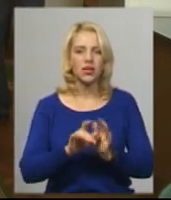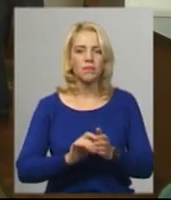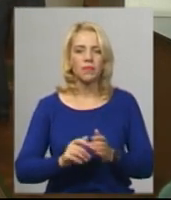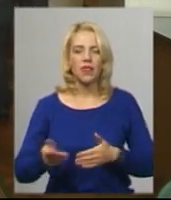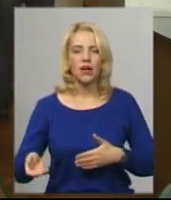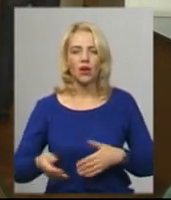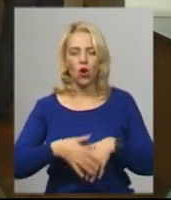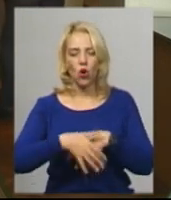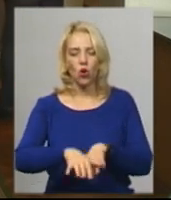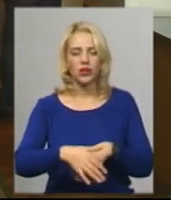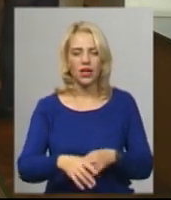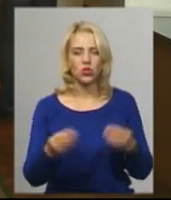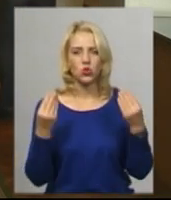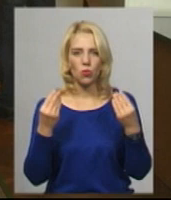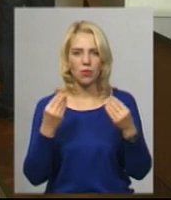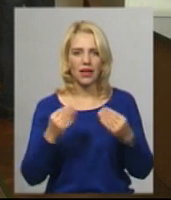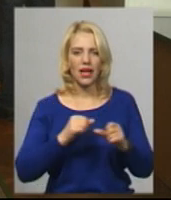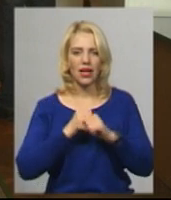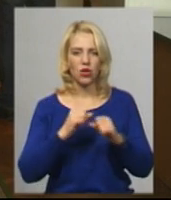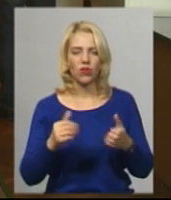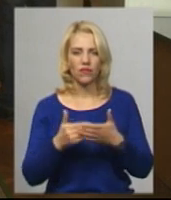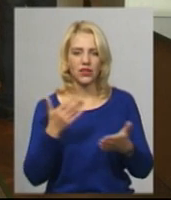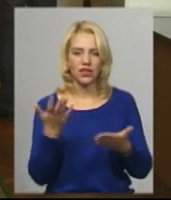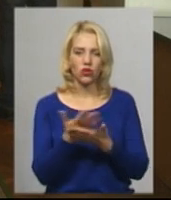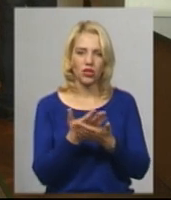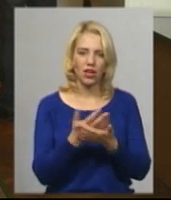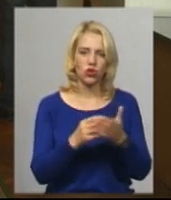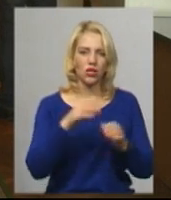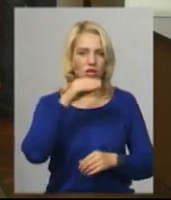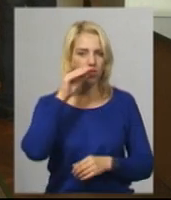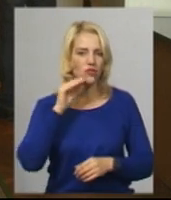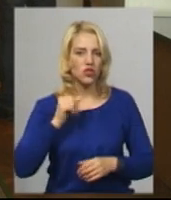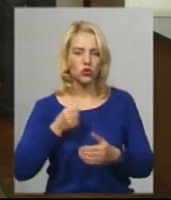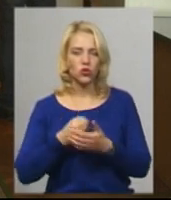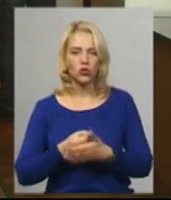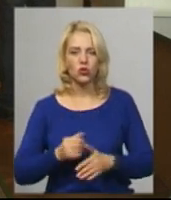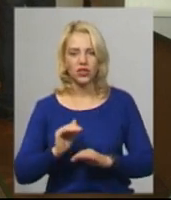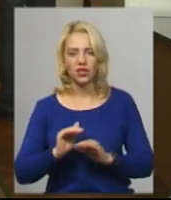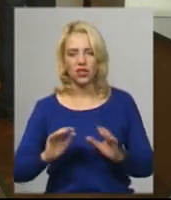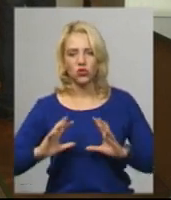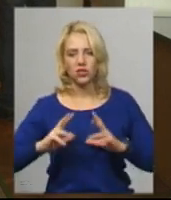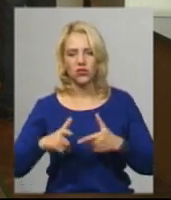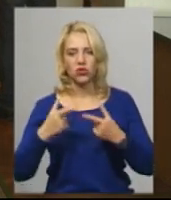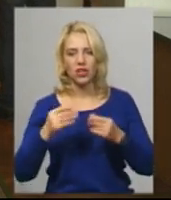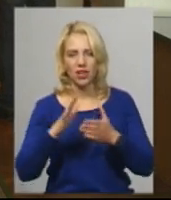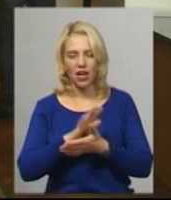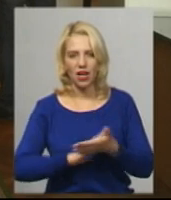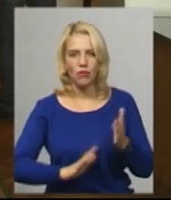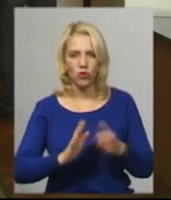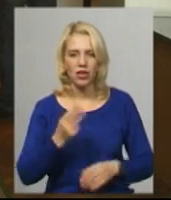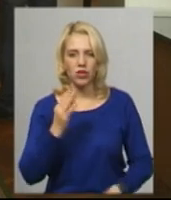супергероїв від кінотеатру імені Шевченка до дитячого світу, де далі відбудеться шоу,